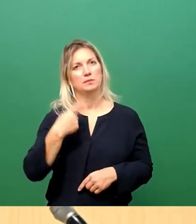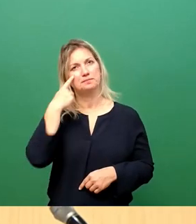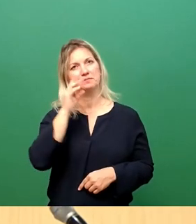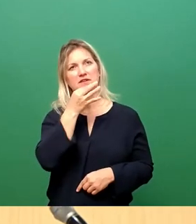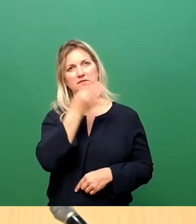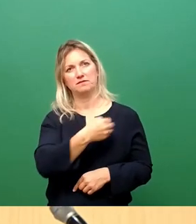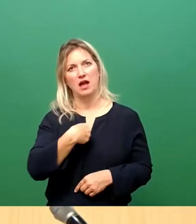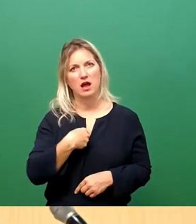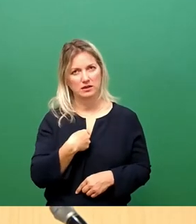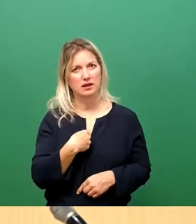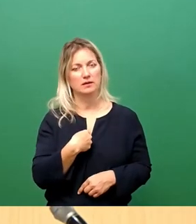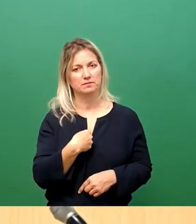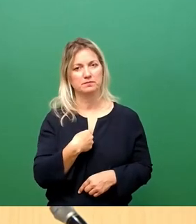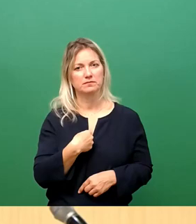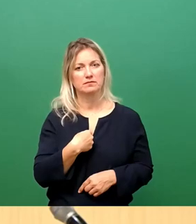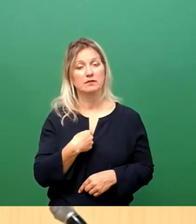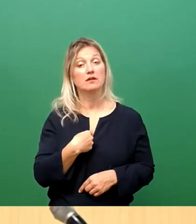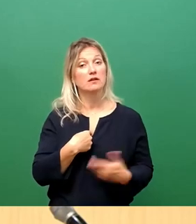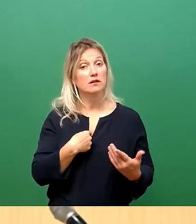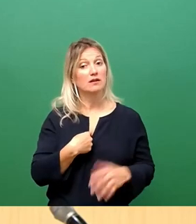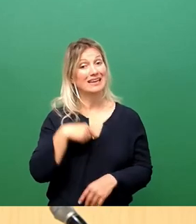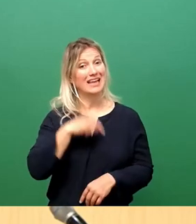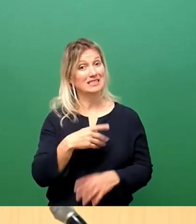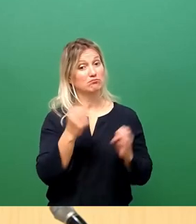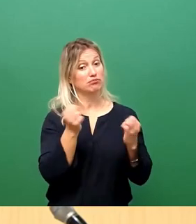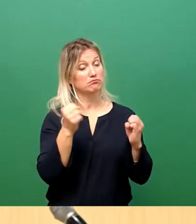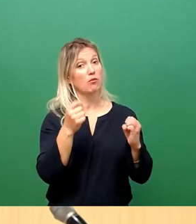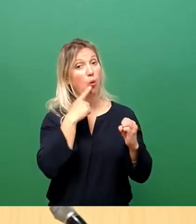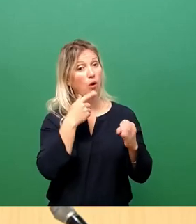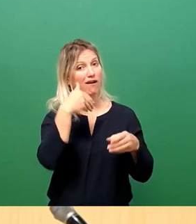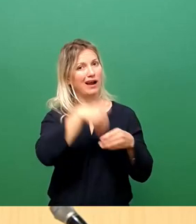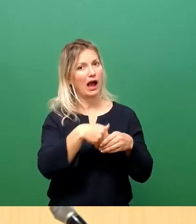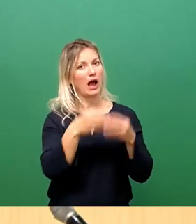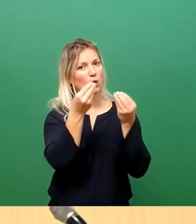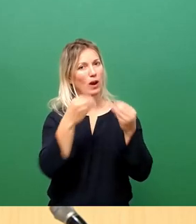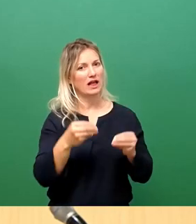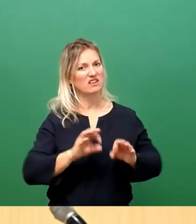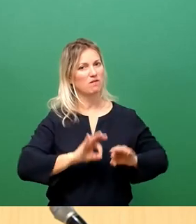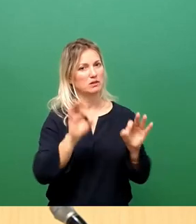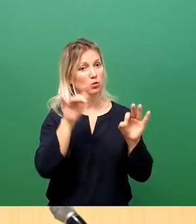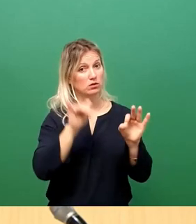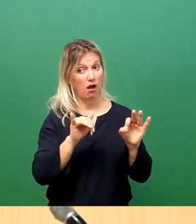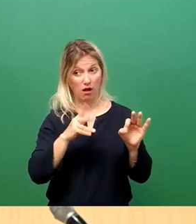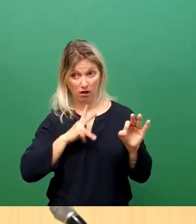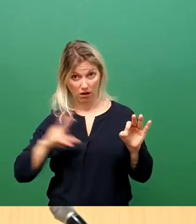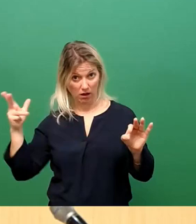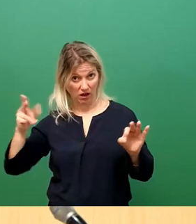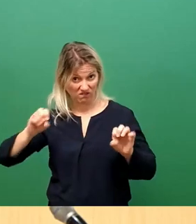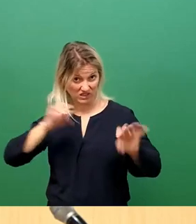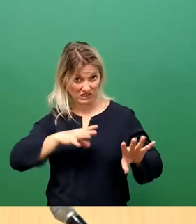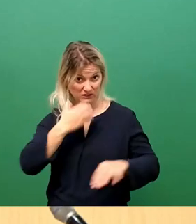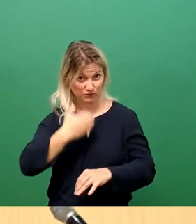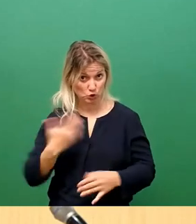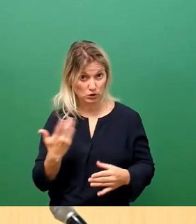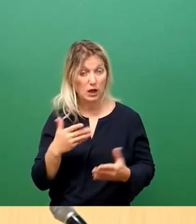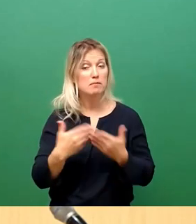einige der Qualitätsverbesserungen der jetzt beschlossenen Variante wirklich verzichten möchte. Ich möchte das tatsächlich mal am Thema Radverkehr